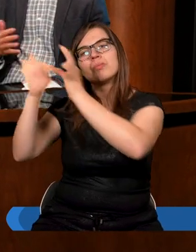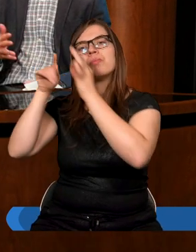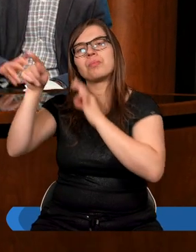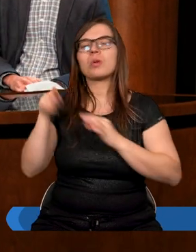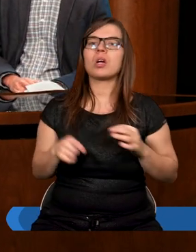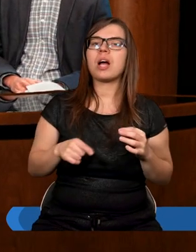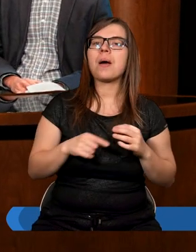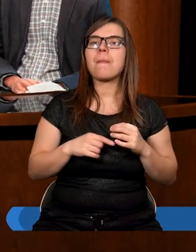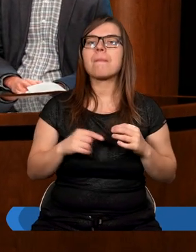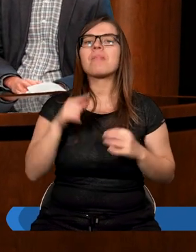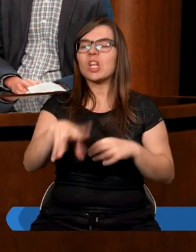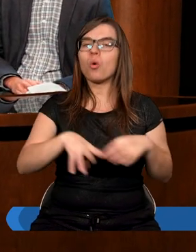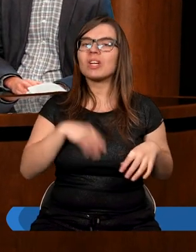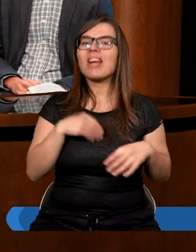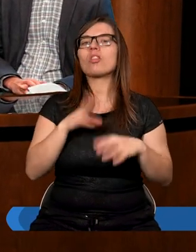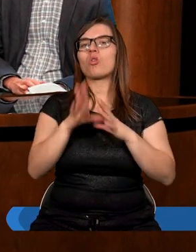tą moją świętością.